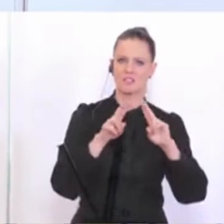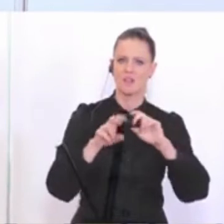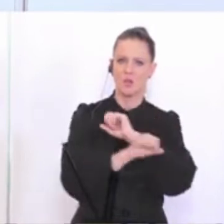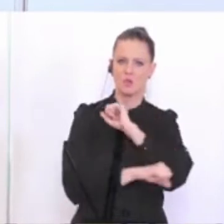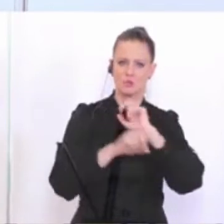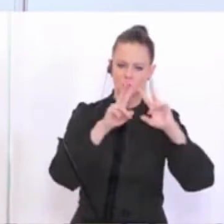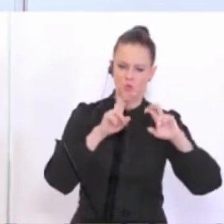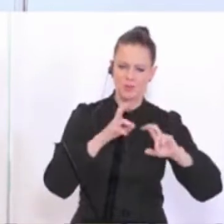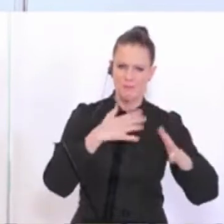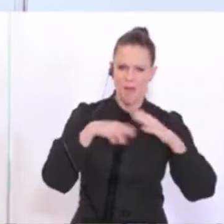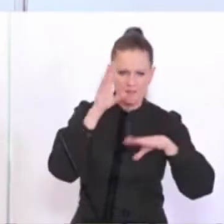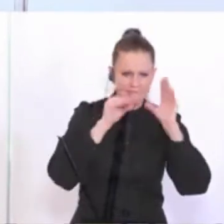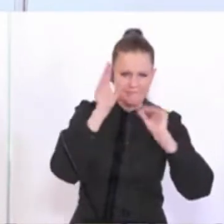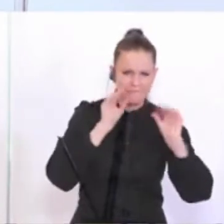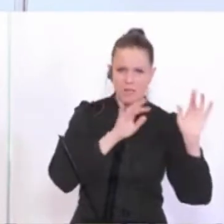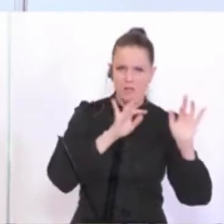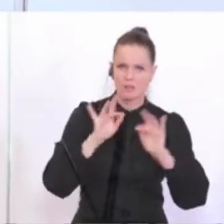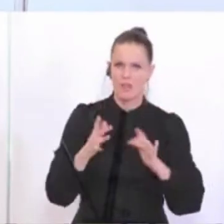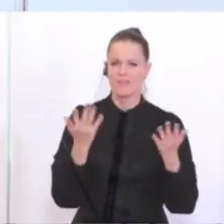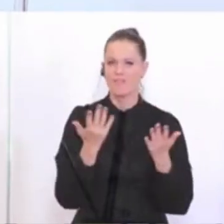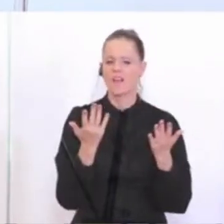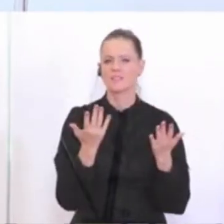Erkenntnisse zu gewinnen, was hier die